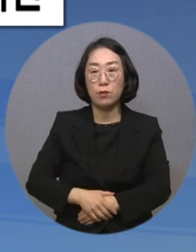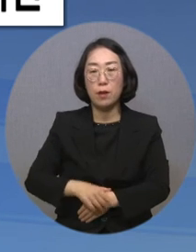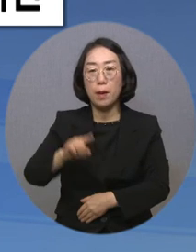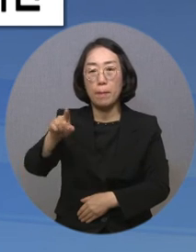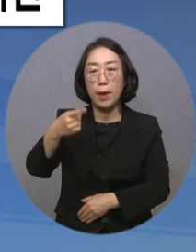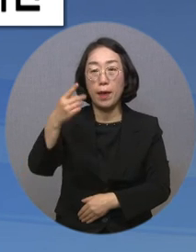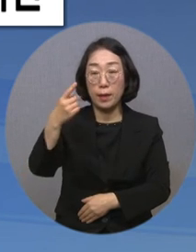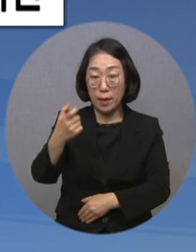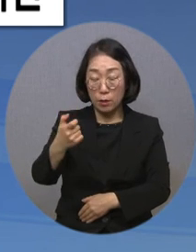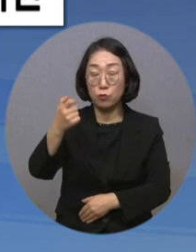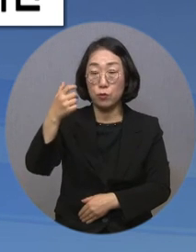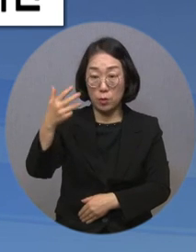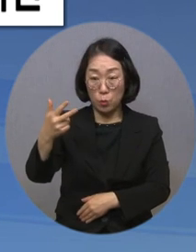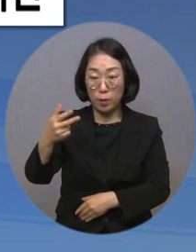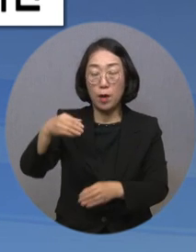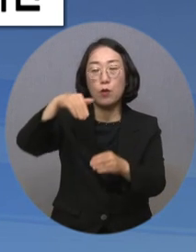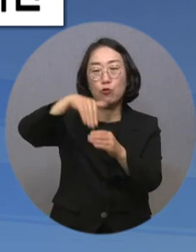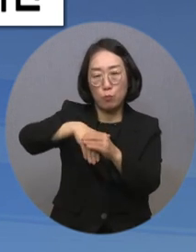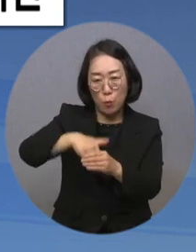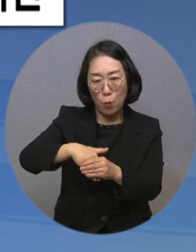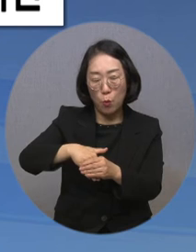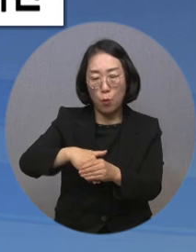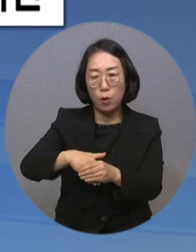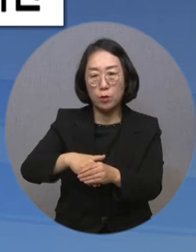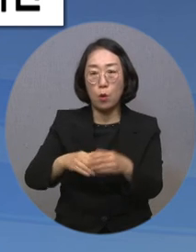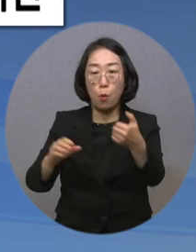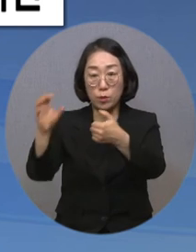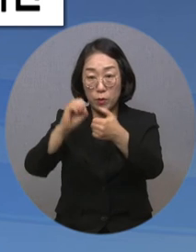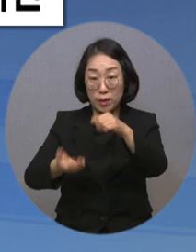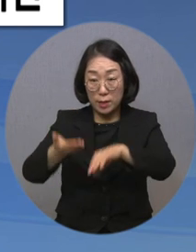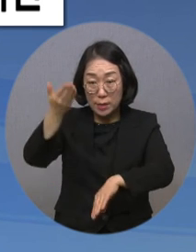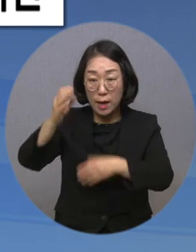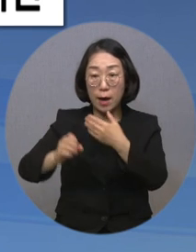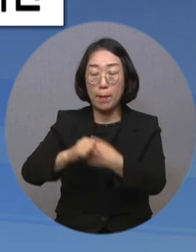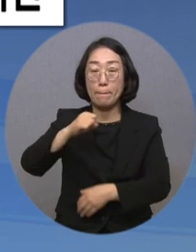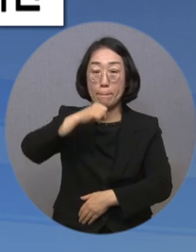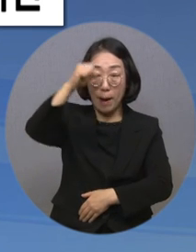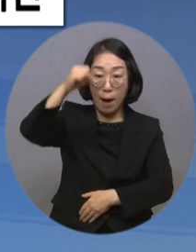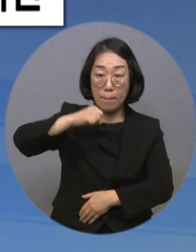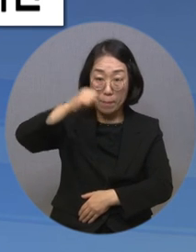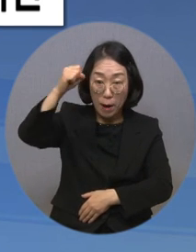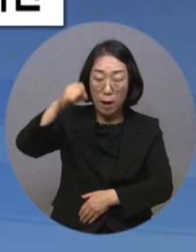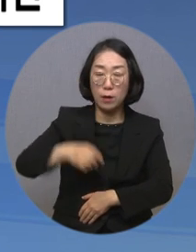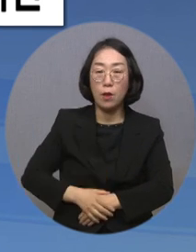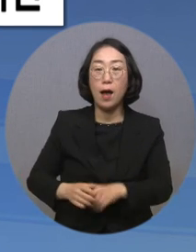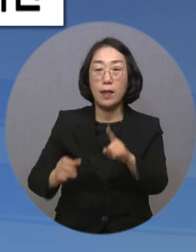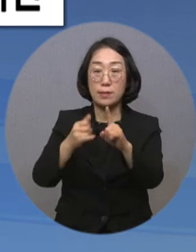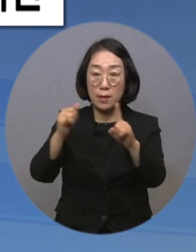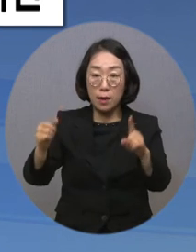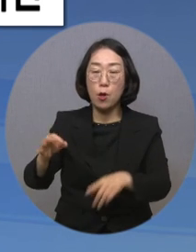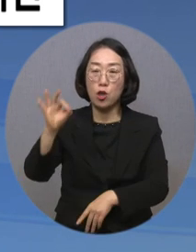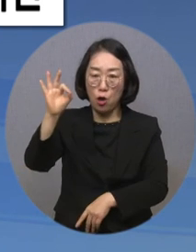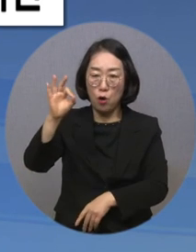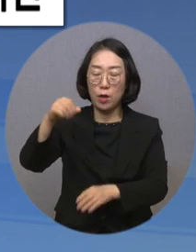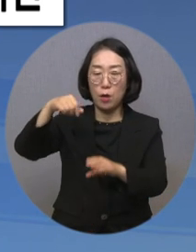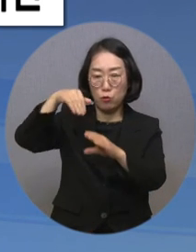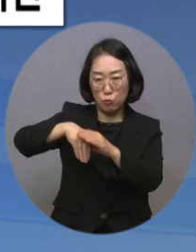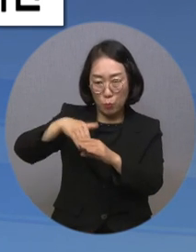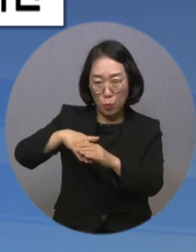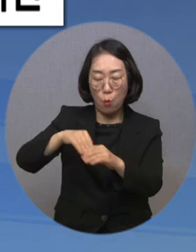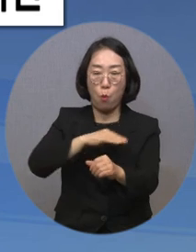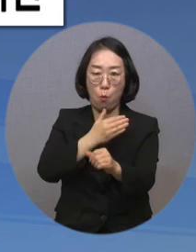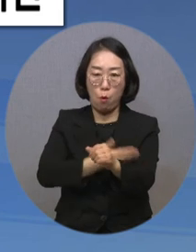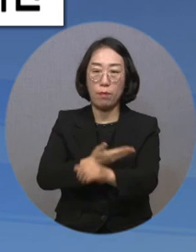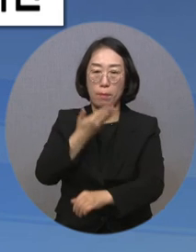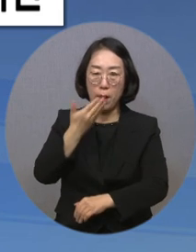회원기구 선거인단이 직접 투표해 과반수 득표자가 당선되는 형식으로 한 명이 총 10개의 투표권을 행사할